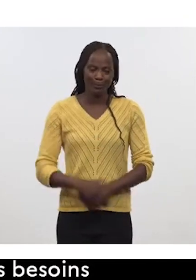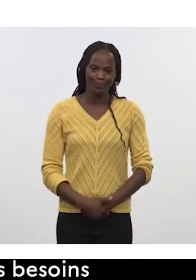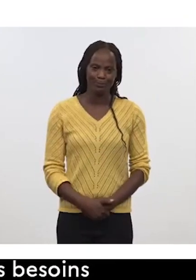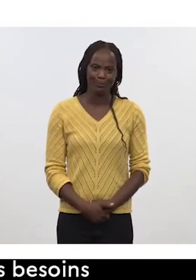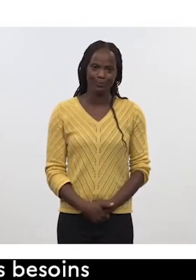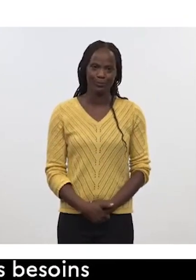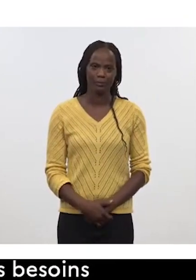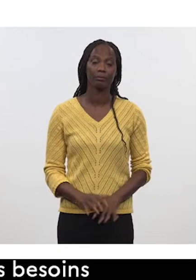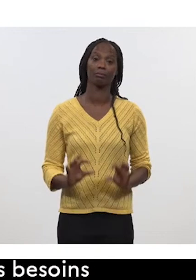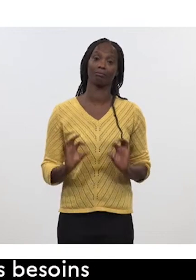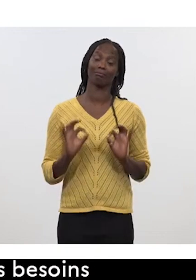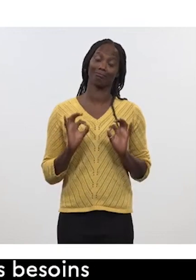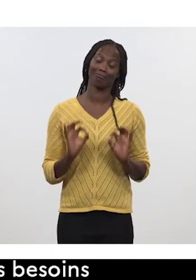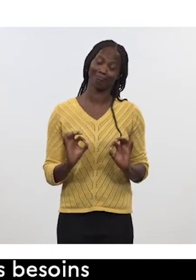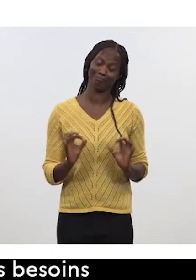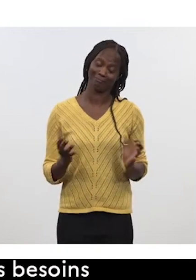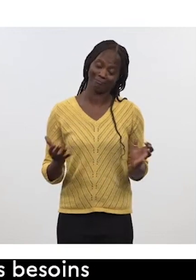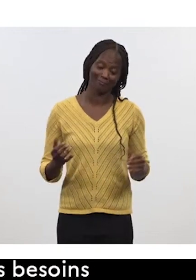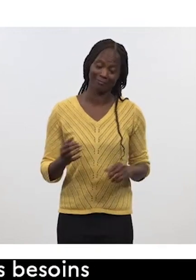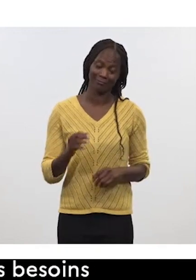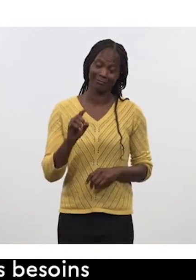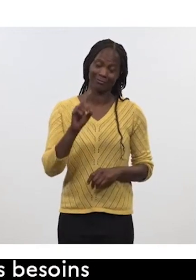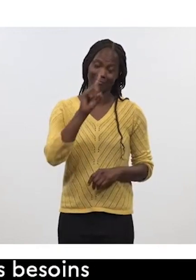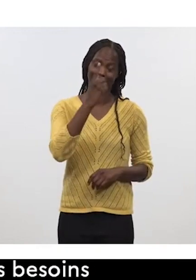Justement, c'est la question cruciale.